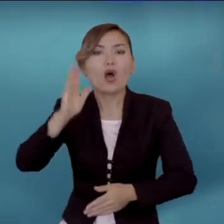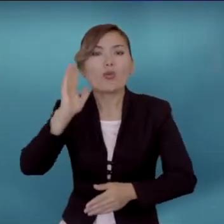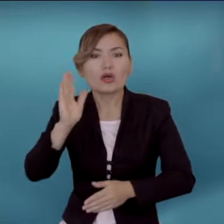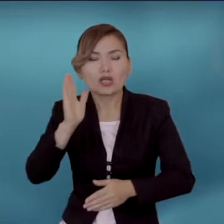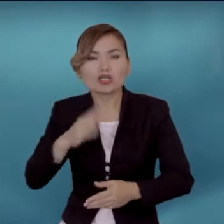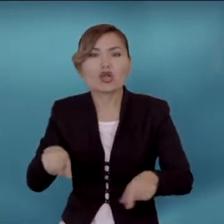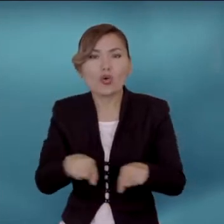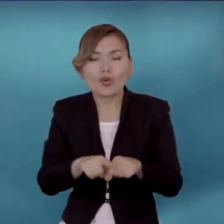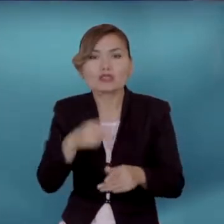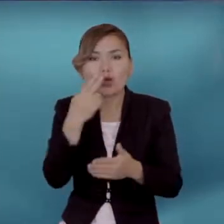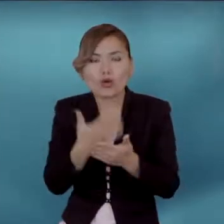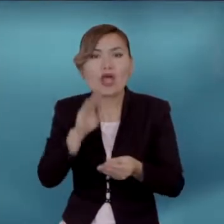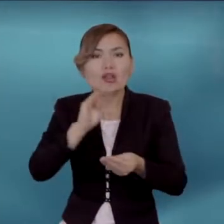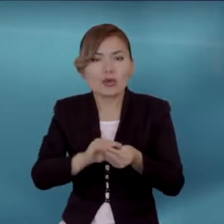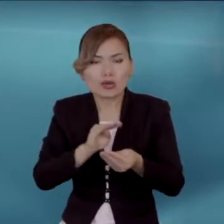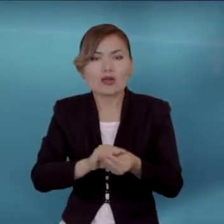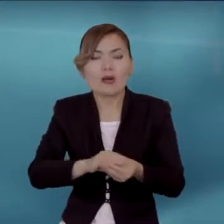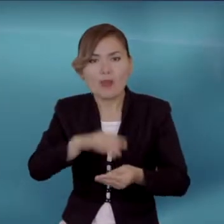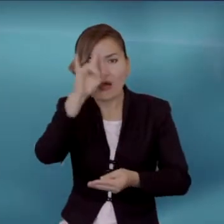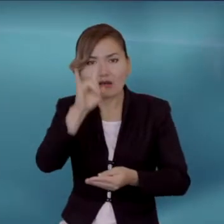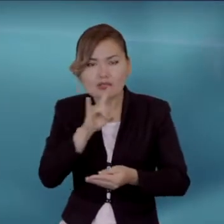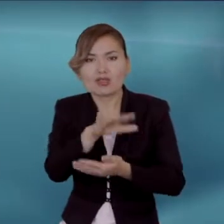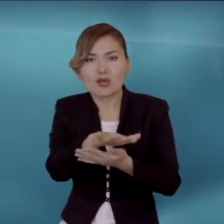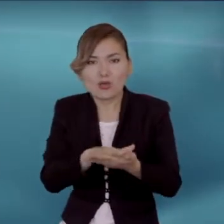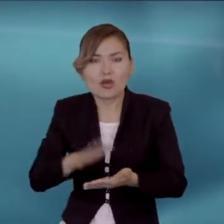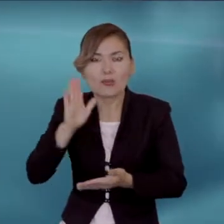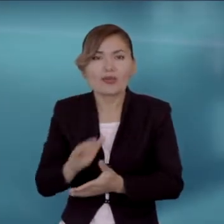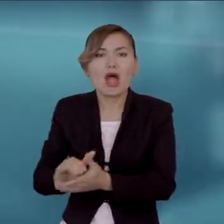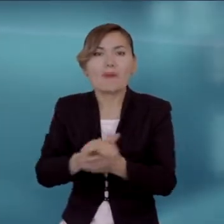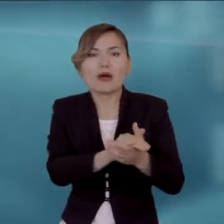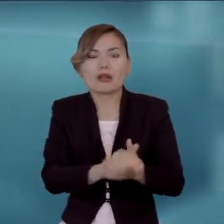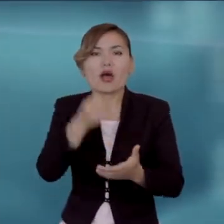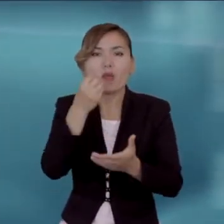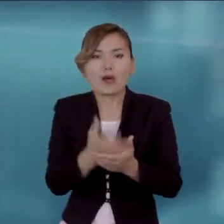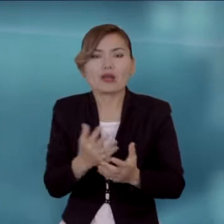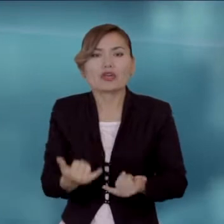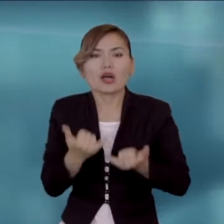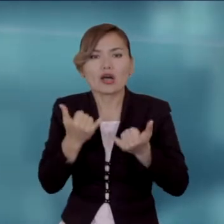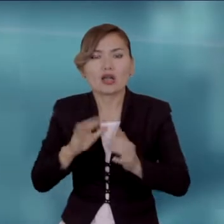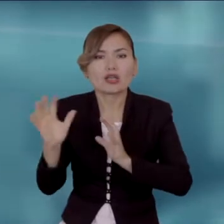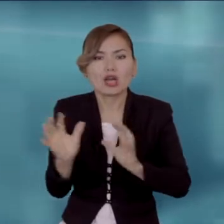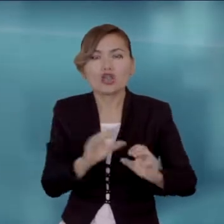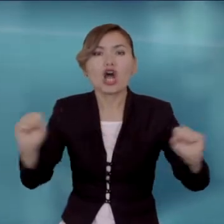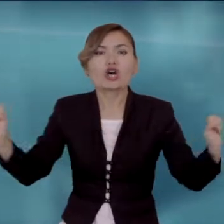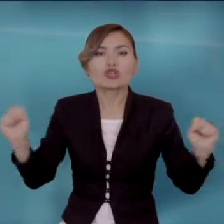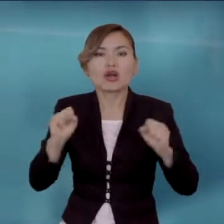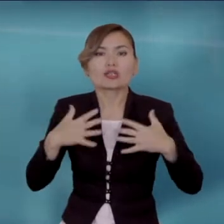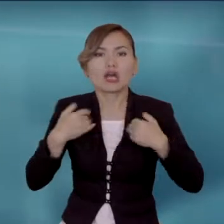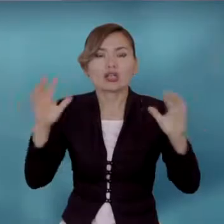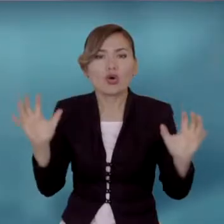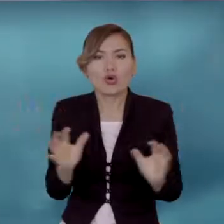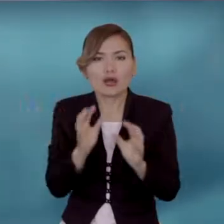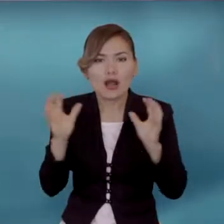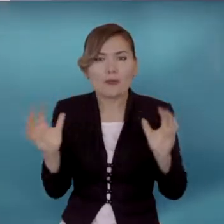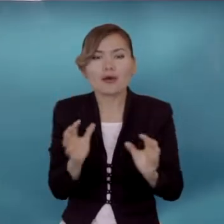қалпын жоғалт байтып айталамыз. Бірлікпен құндылықтарды қадірлеп, сонда яқы спортпен салаватты өмір салтын сақтауға еліміз ерекше